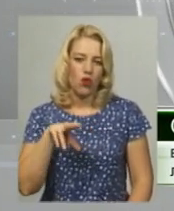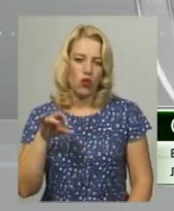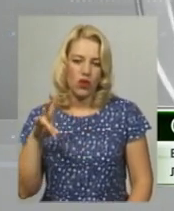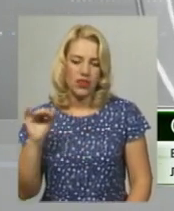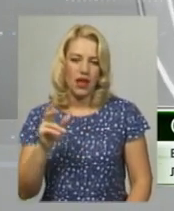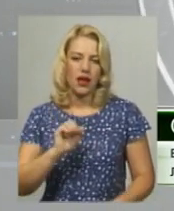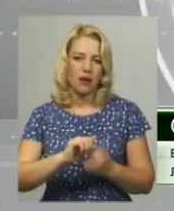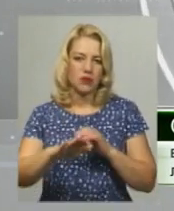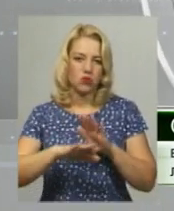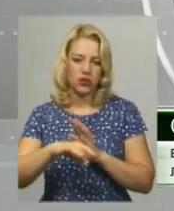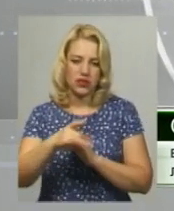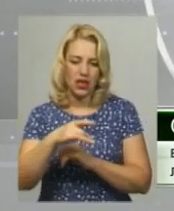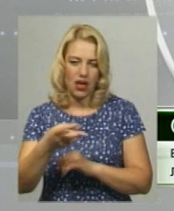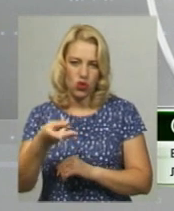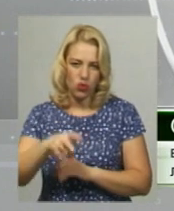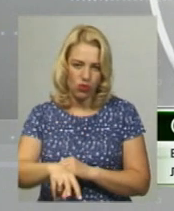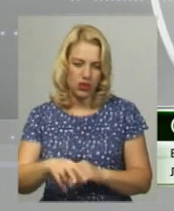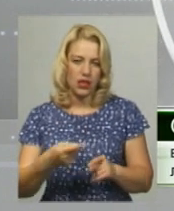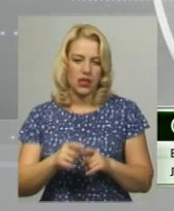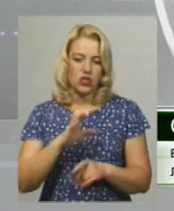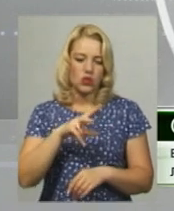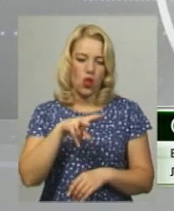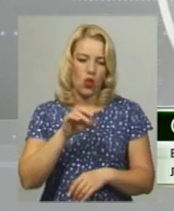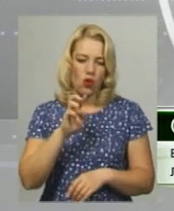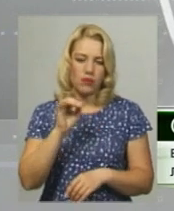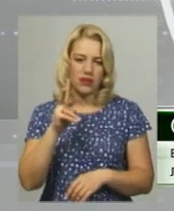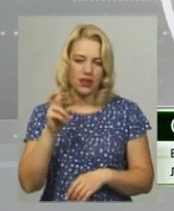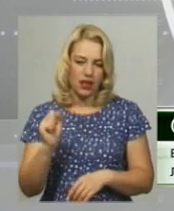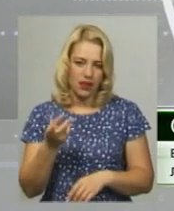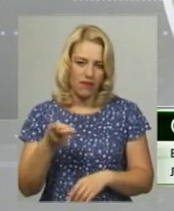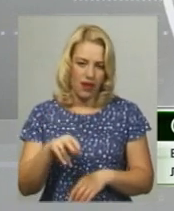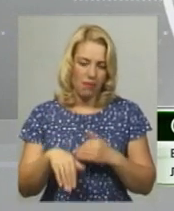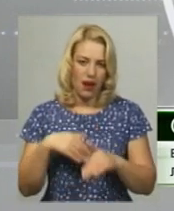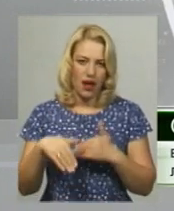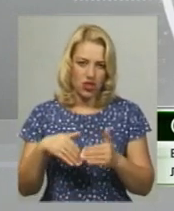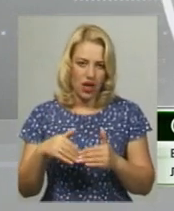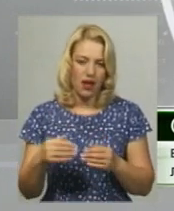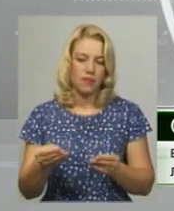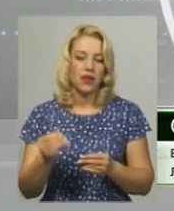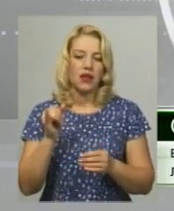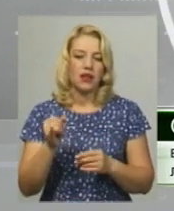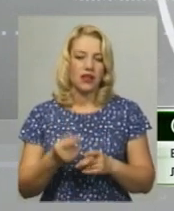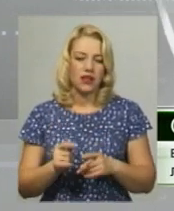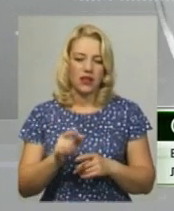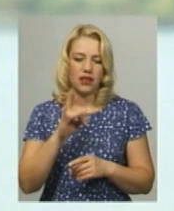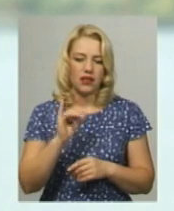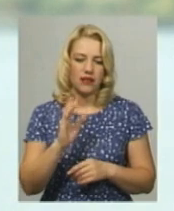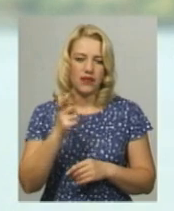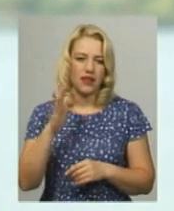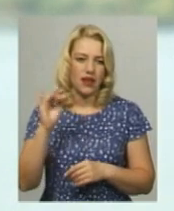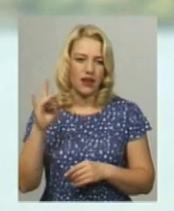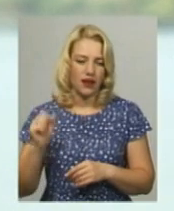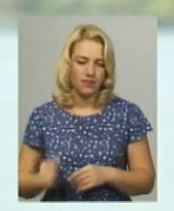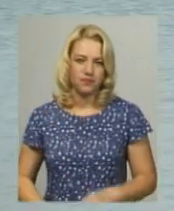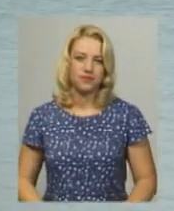Кам'яно-Подільського району, село Велика Слобідка, там два пляжі. Дві ріки і Рів'єра, Подільська Рів'єра. Леся